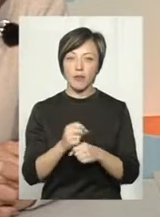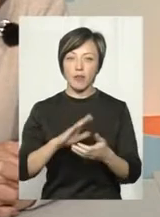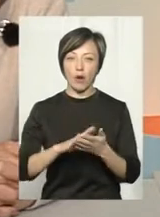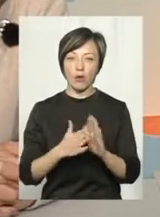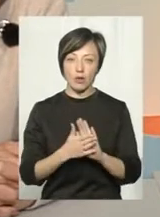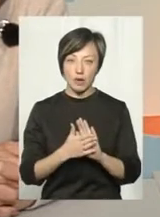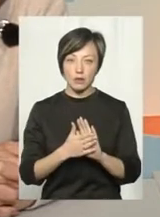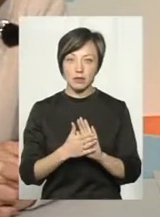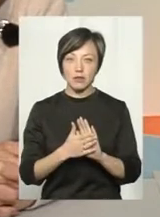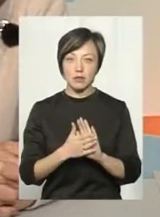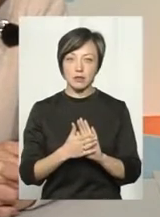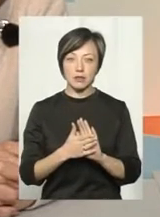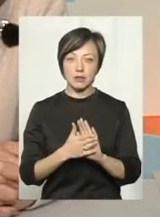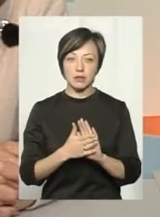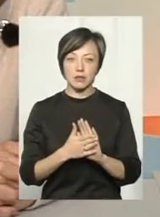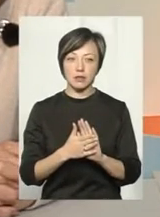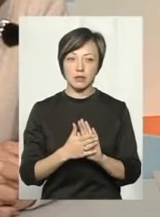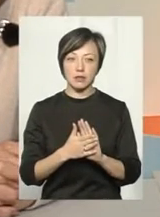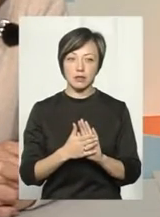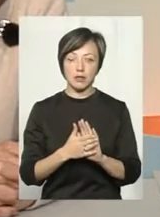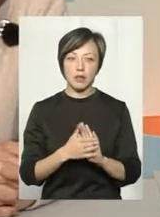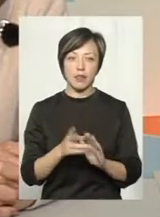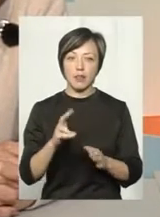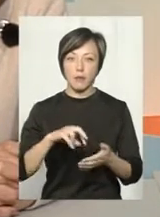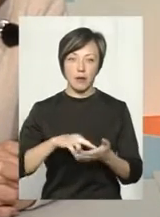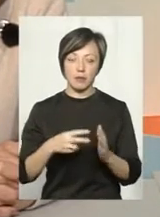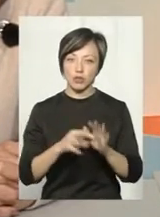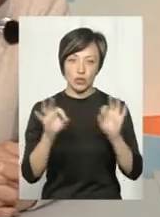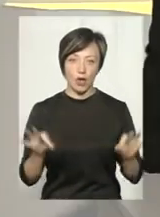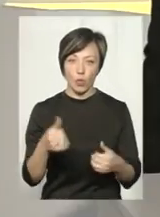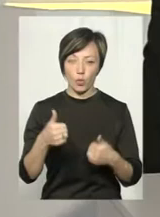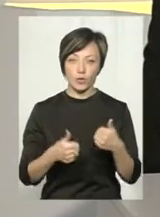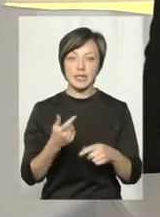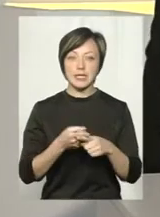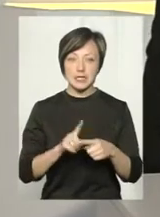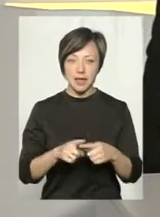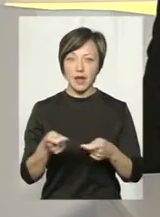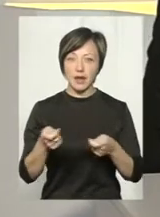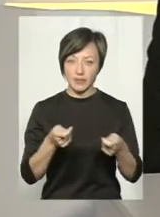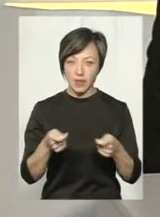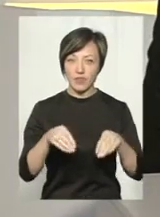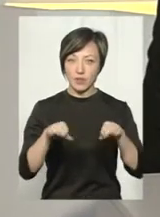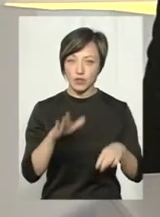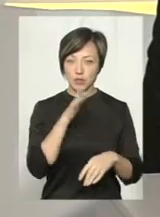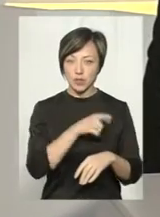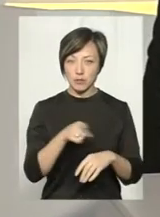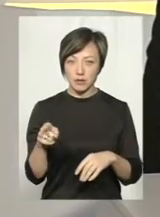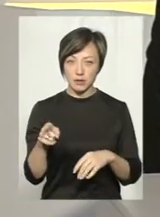конкурсу не передбачається. Тобто це керівник вирішує, на який термін